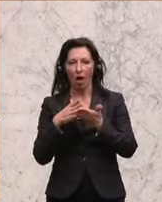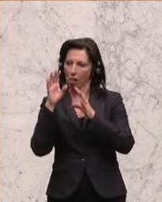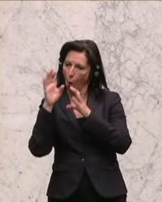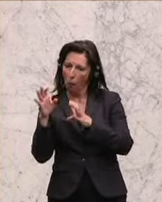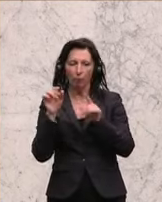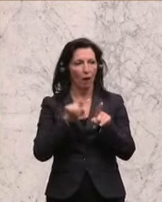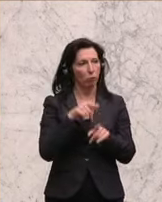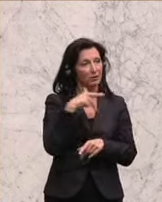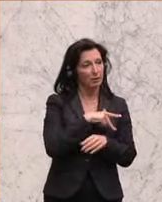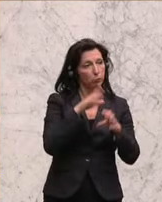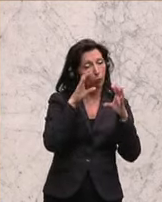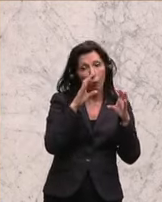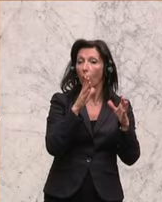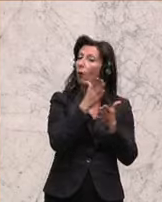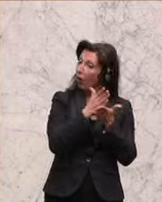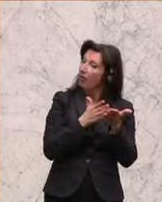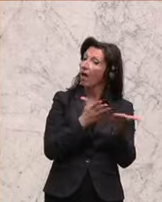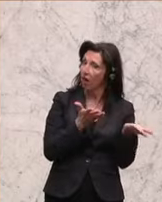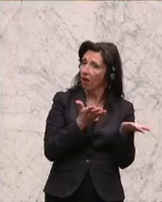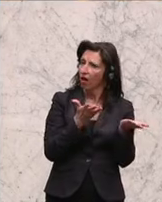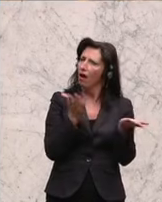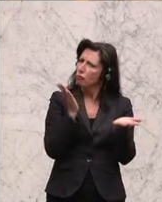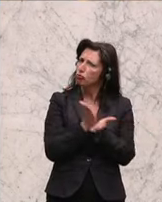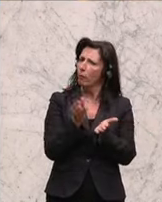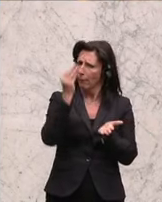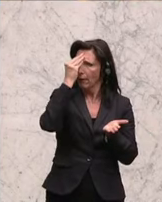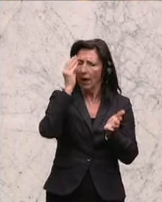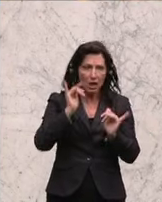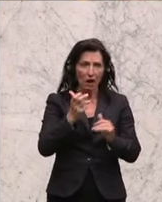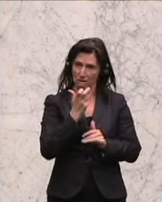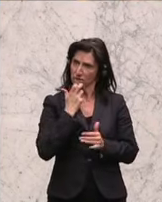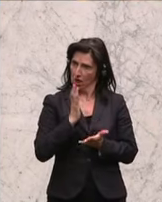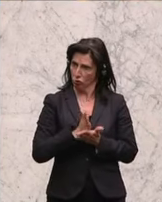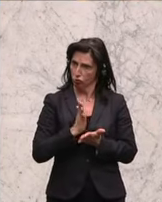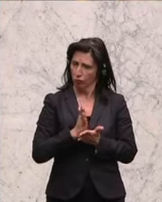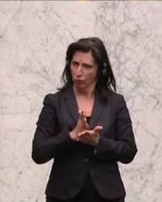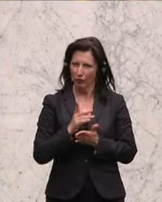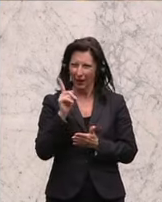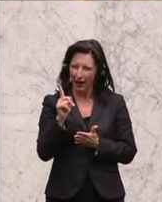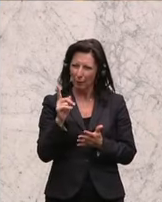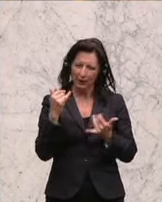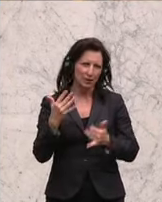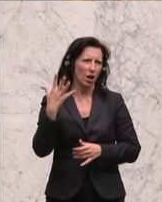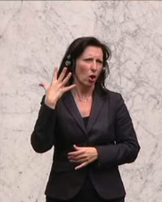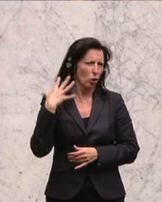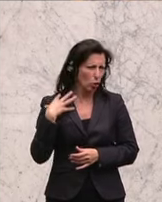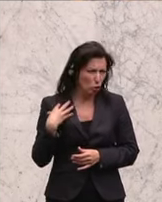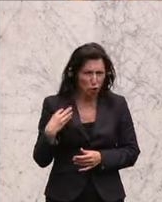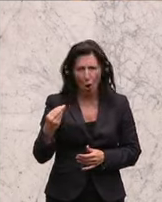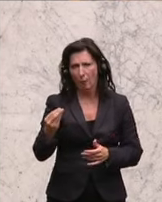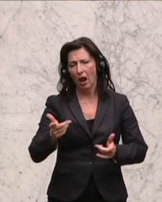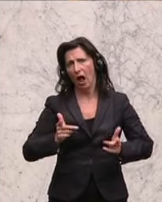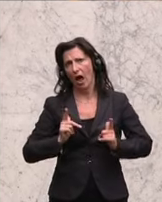führen konnte. Der Wille ist ja da. Nur, jetzt hier noch einmal eine Zeit